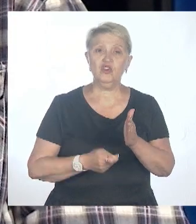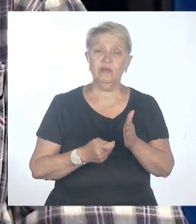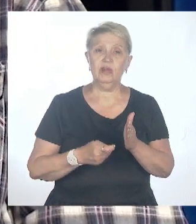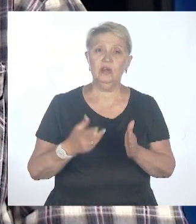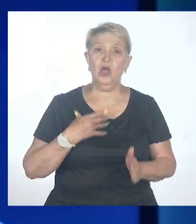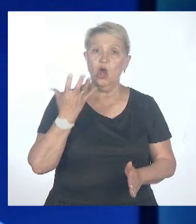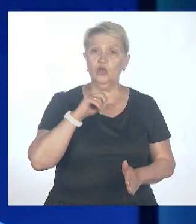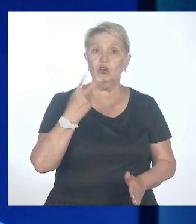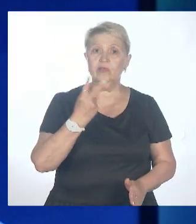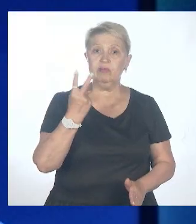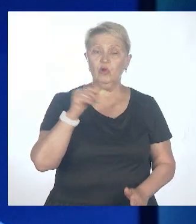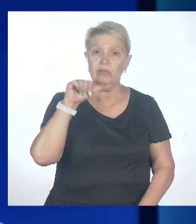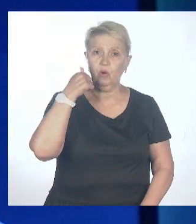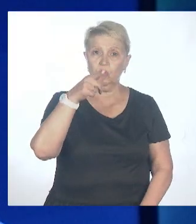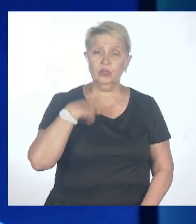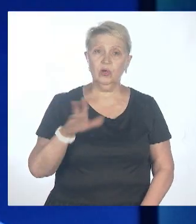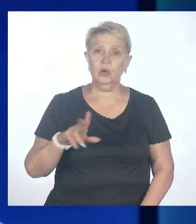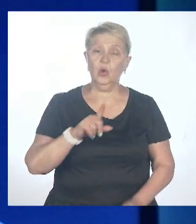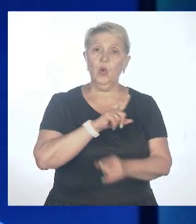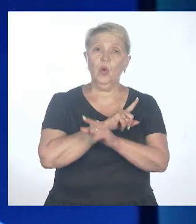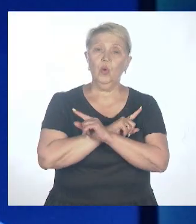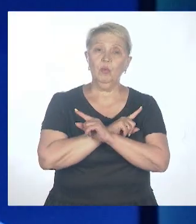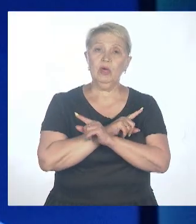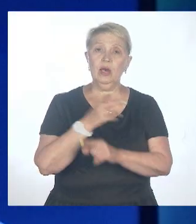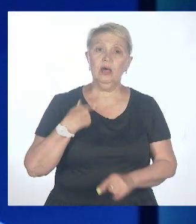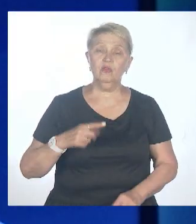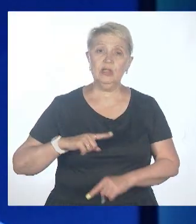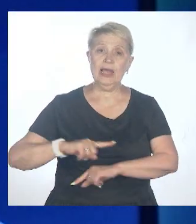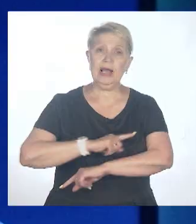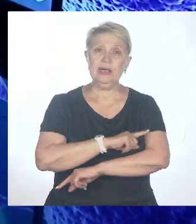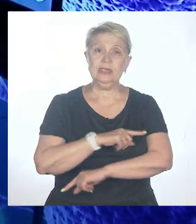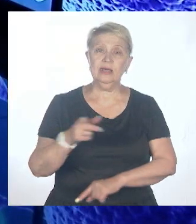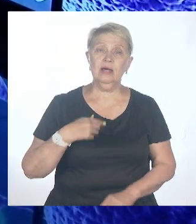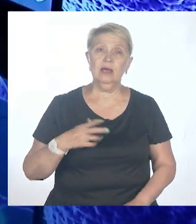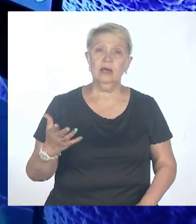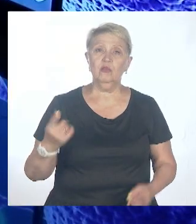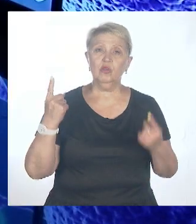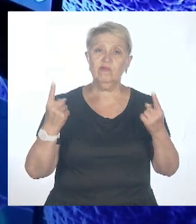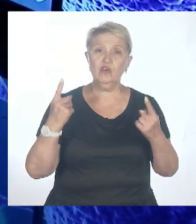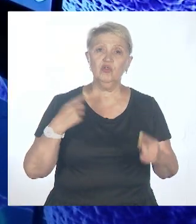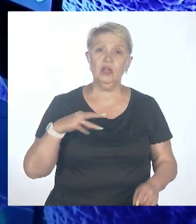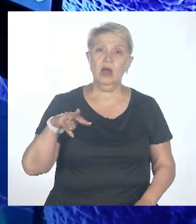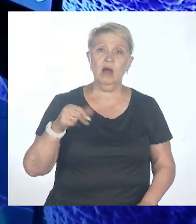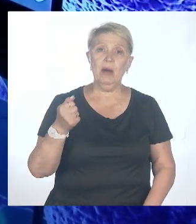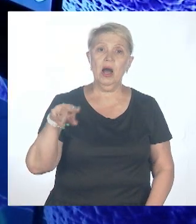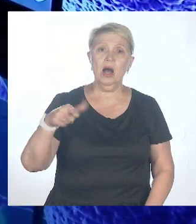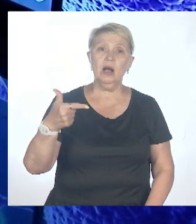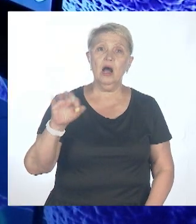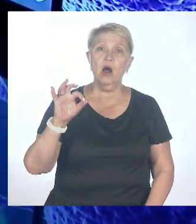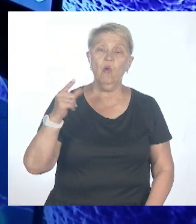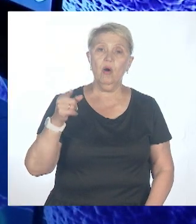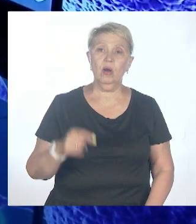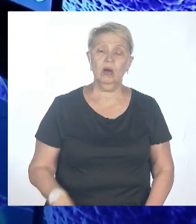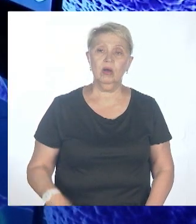начале 22-го года скончалась выдающаяся крыса по кличке Магава. Она работала в Камбодже и разминировала.